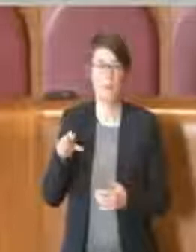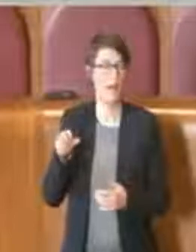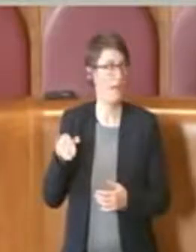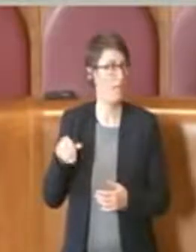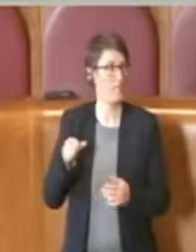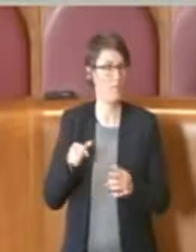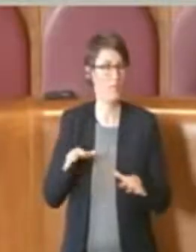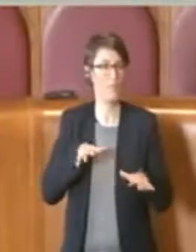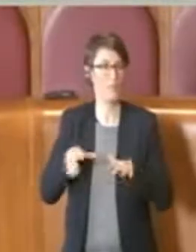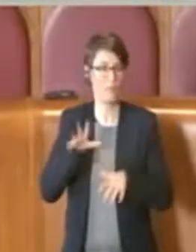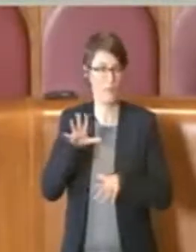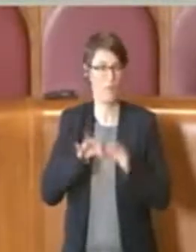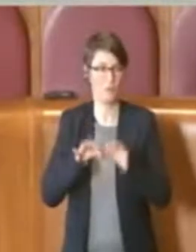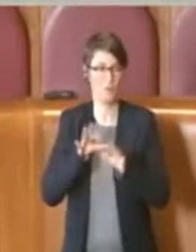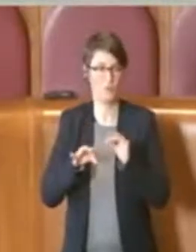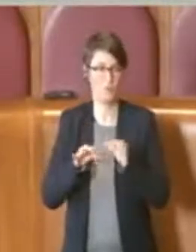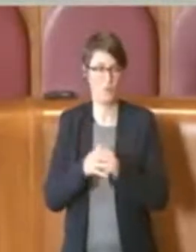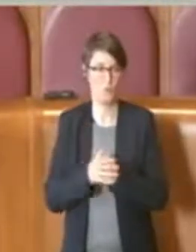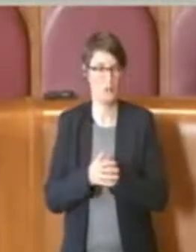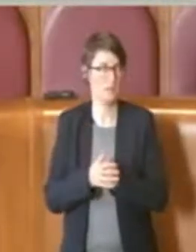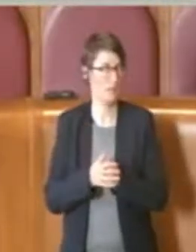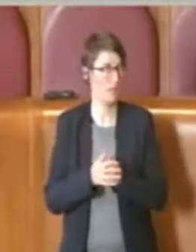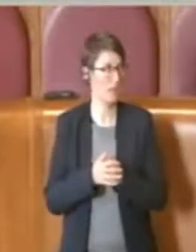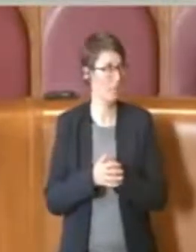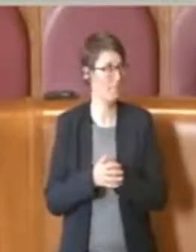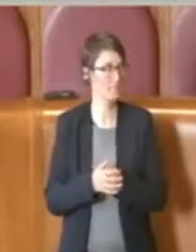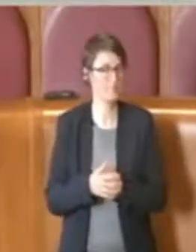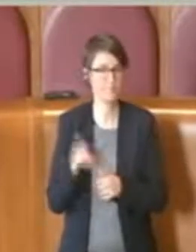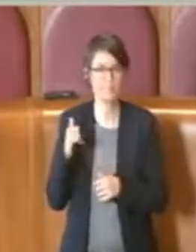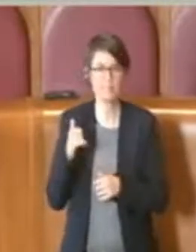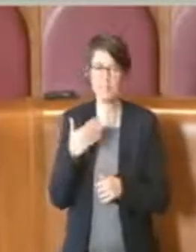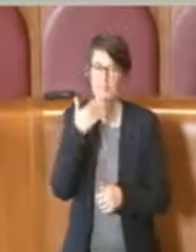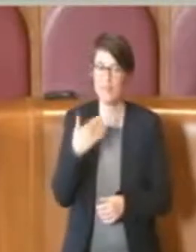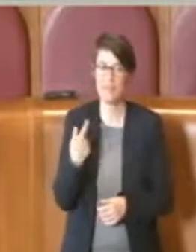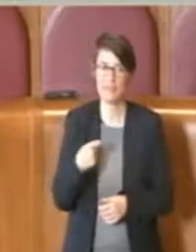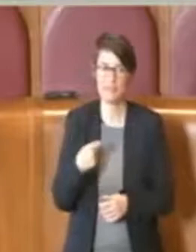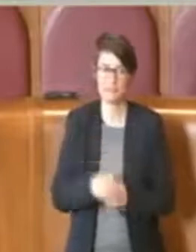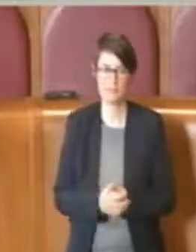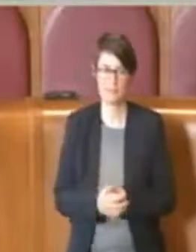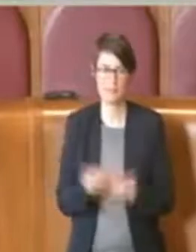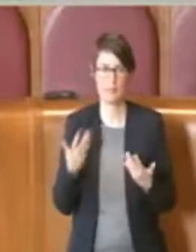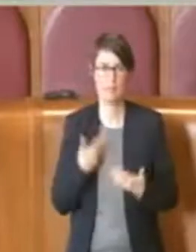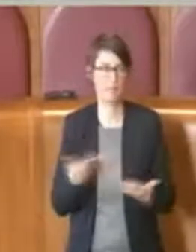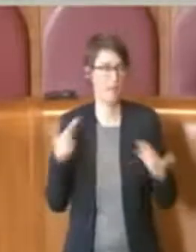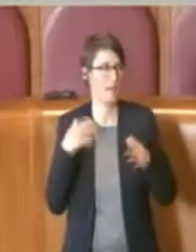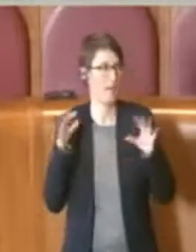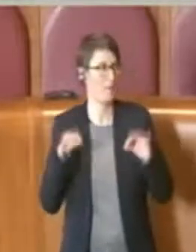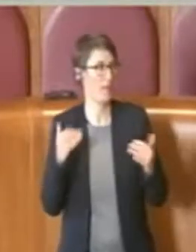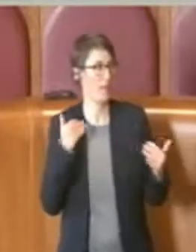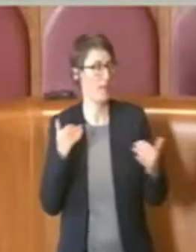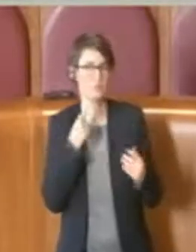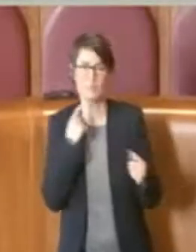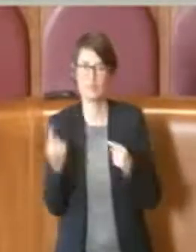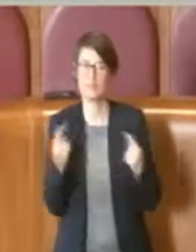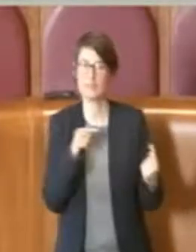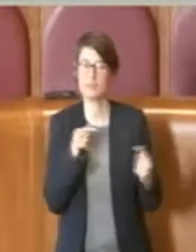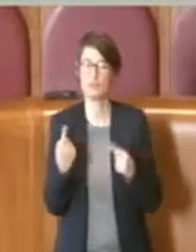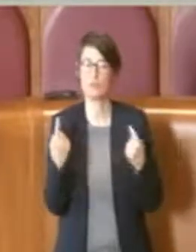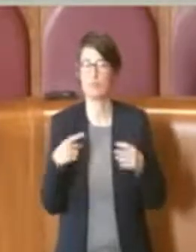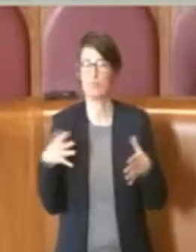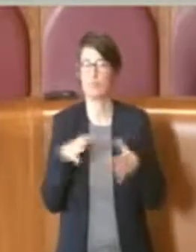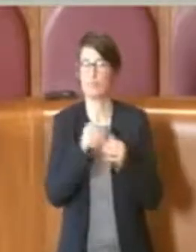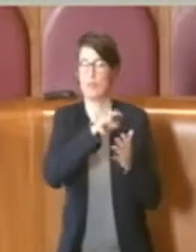Grazie Presidente. Allora, giungiamo finalmente alla discussione in aula di questo importantissimo